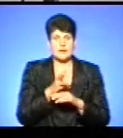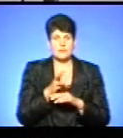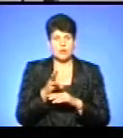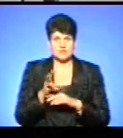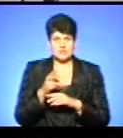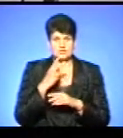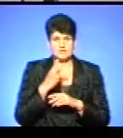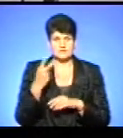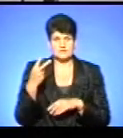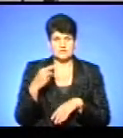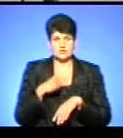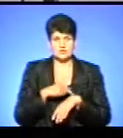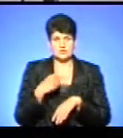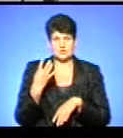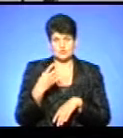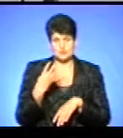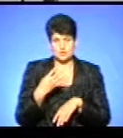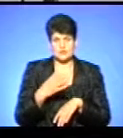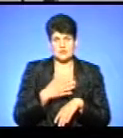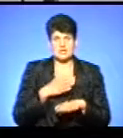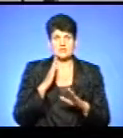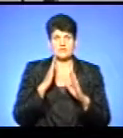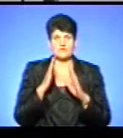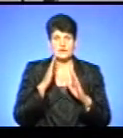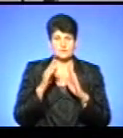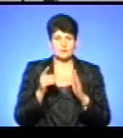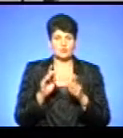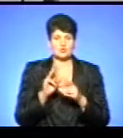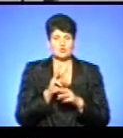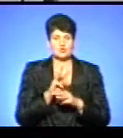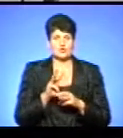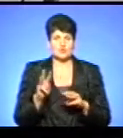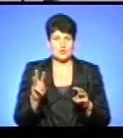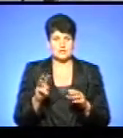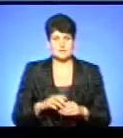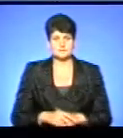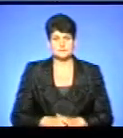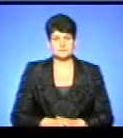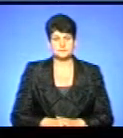події дивіться о 20.40 і на нашій фейсбук-сторінці новини ТТБ обласне радіо.